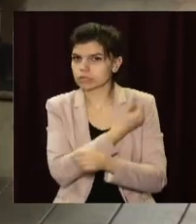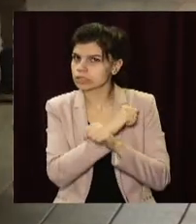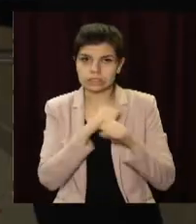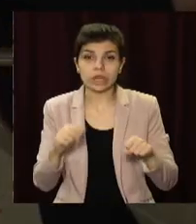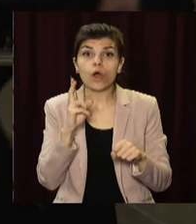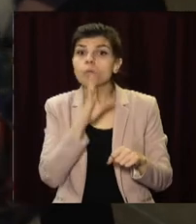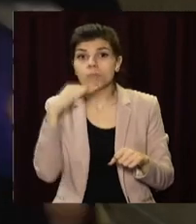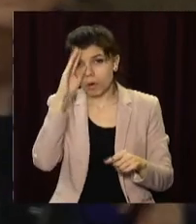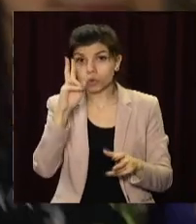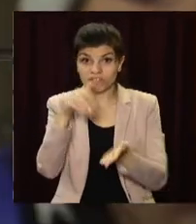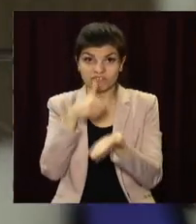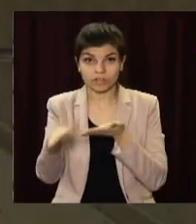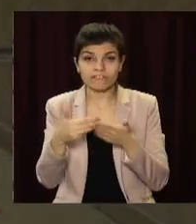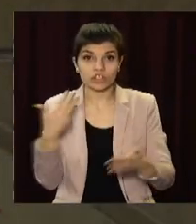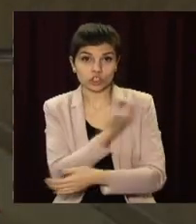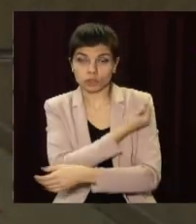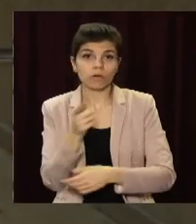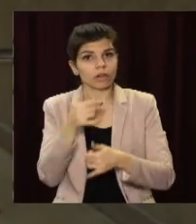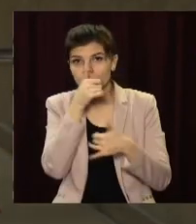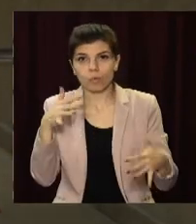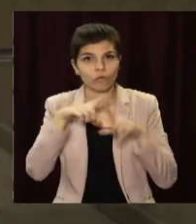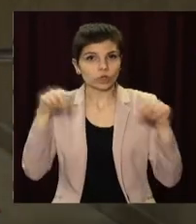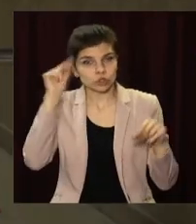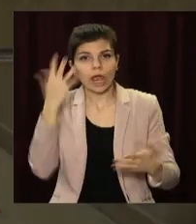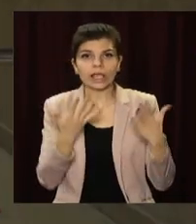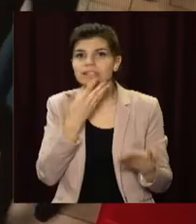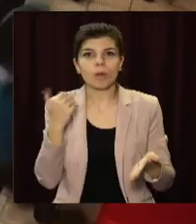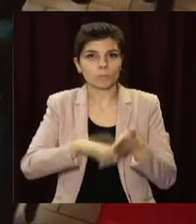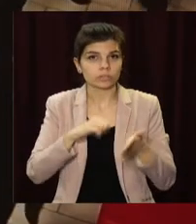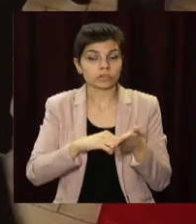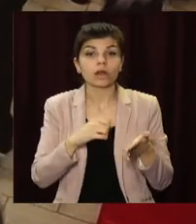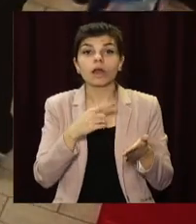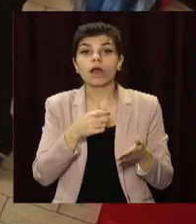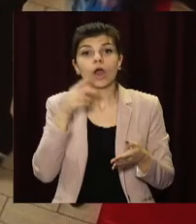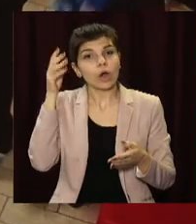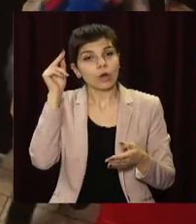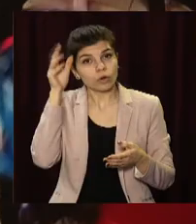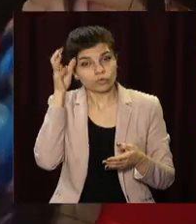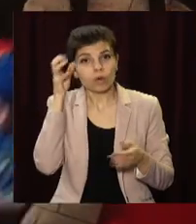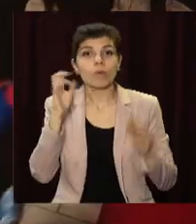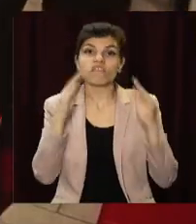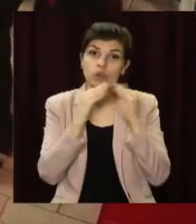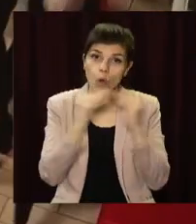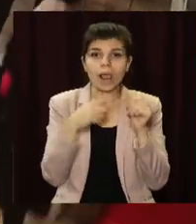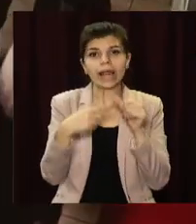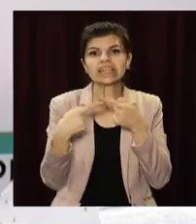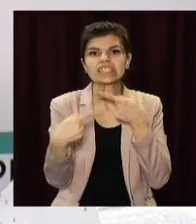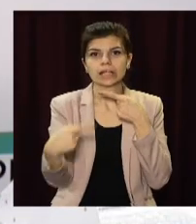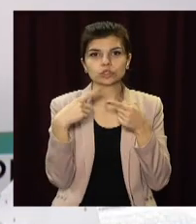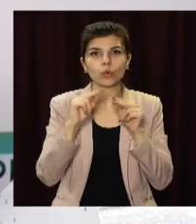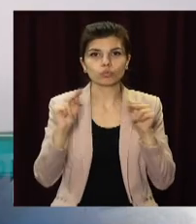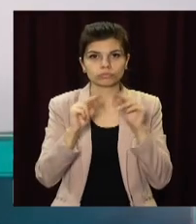Тому ті діти, чиї батьки відмовляються від щеплення, не зможуть навчатися в школі. Освіту вони здобуватимуть дистанційно або ж удома.